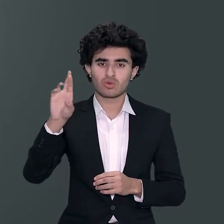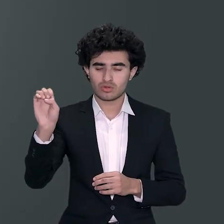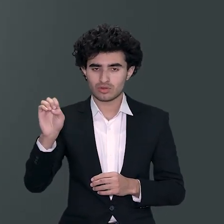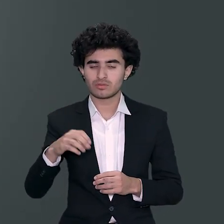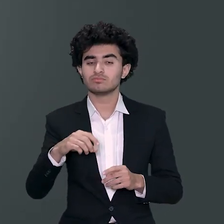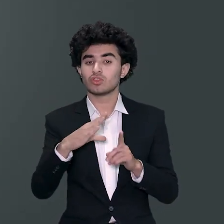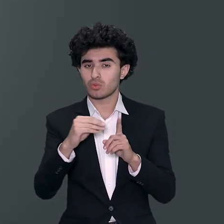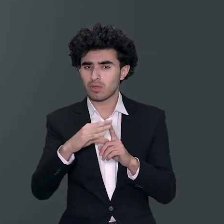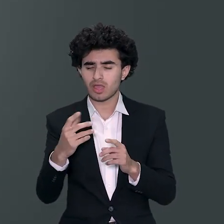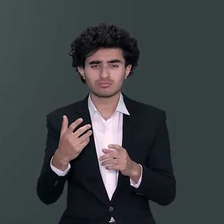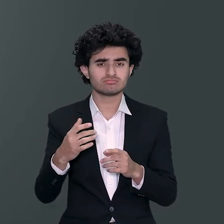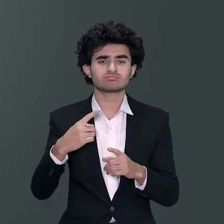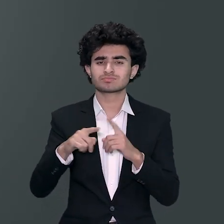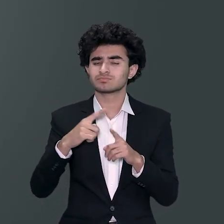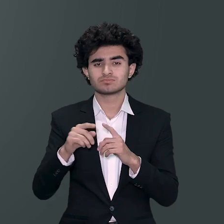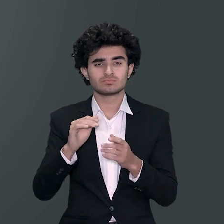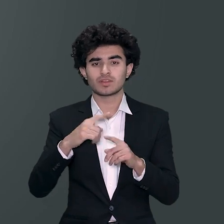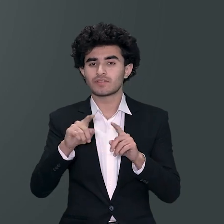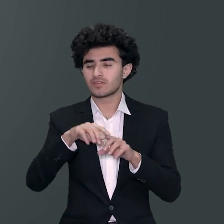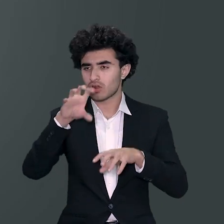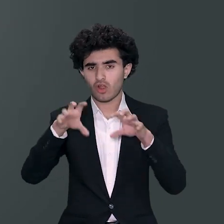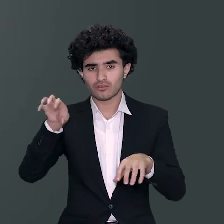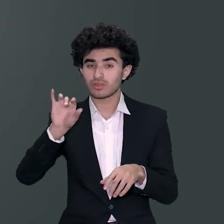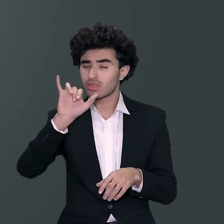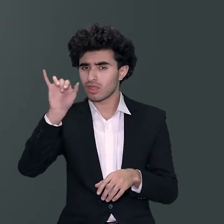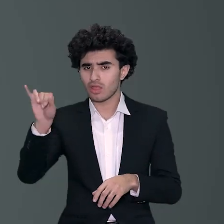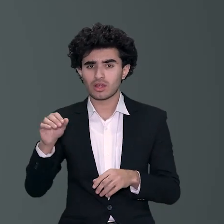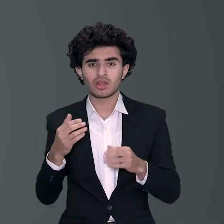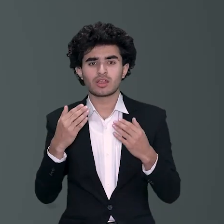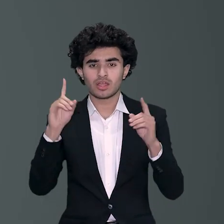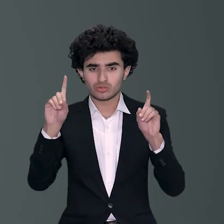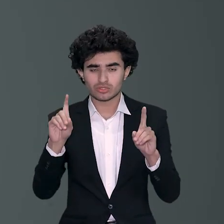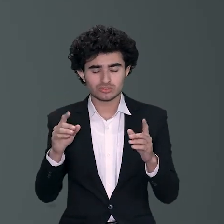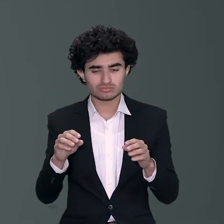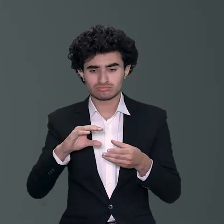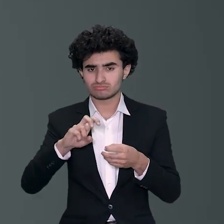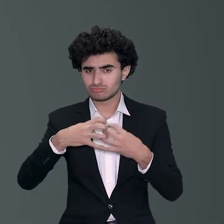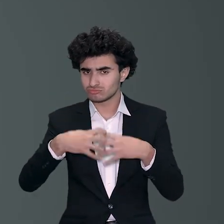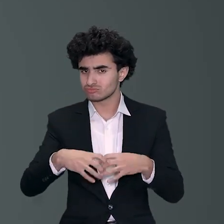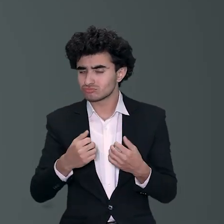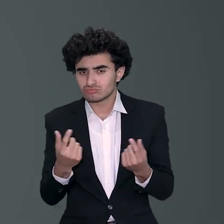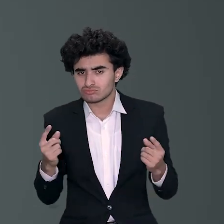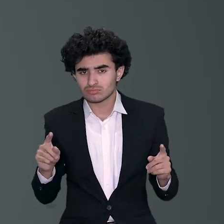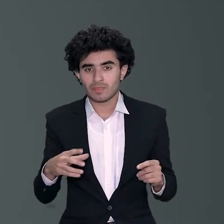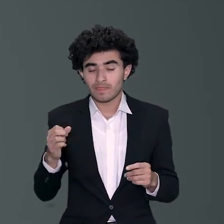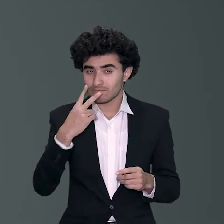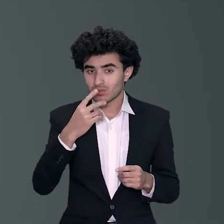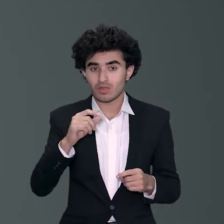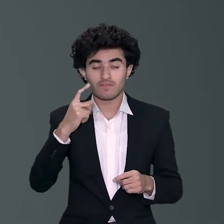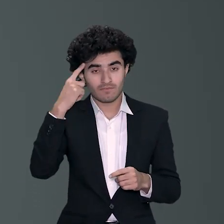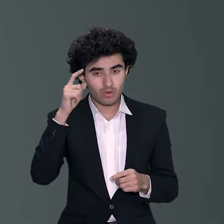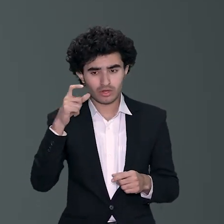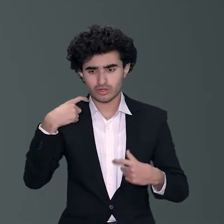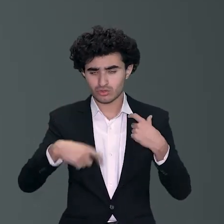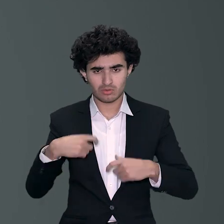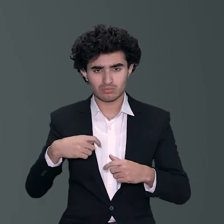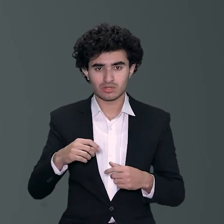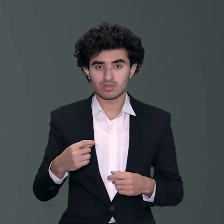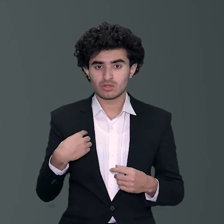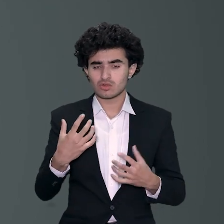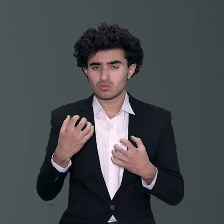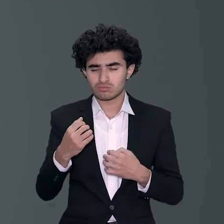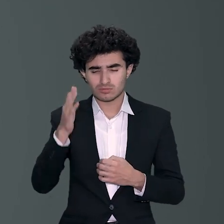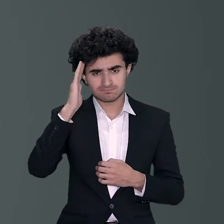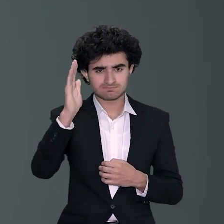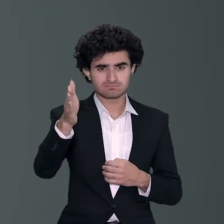اس نے سنگاپور دیکھا اس نے دوبئی دیکھا اس نے different countries اور ان کے education system کو دیکھا اس نے یہ دیکھا کہ انسان کو زنگی میں